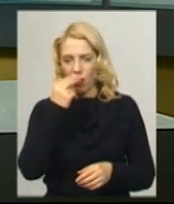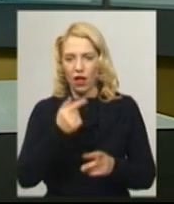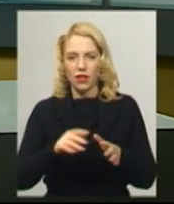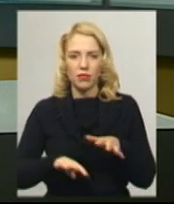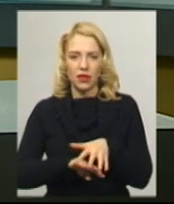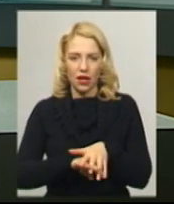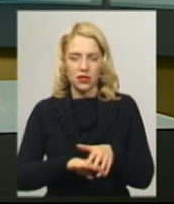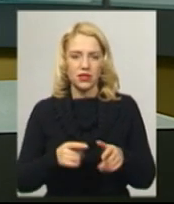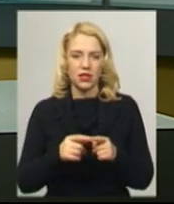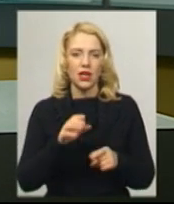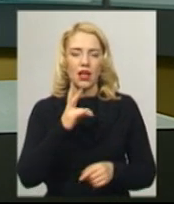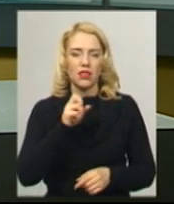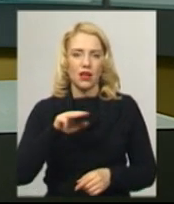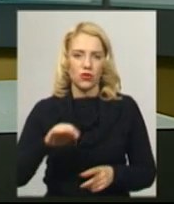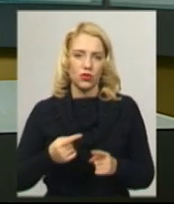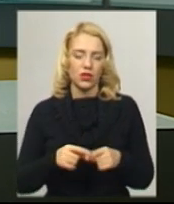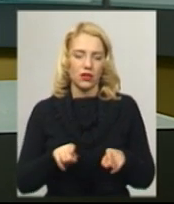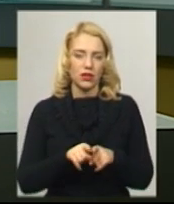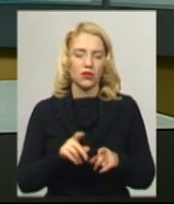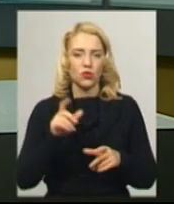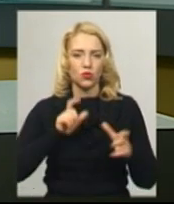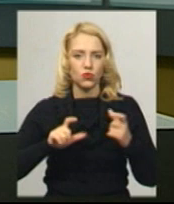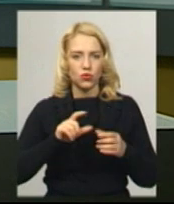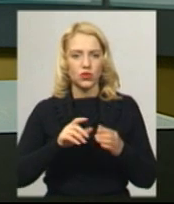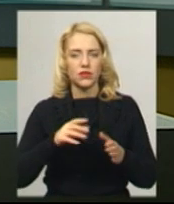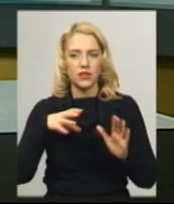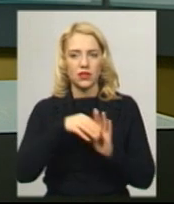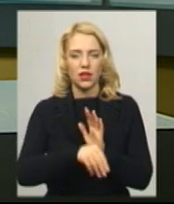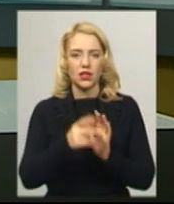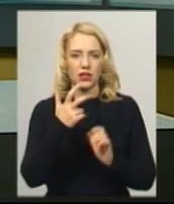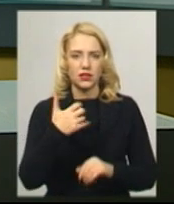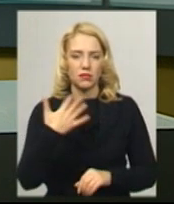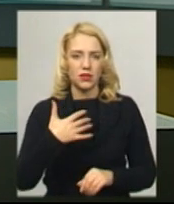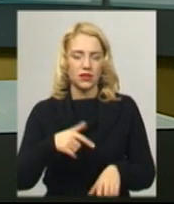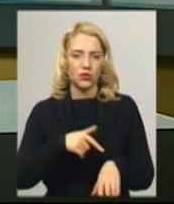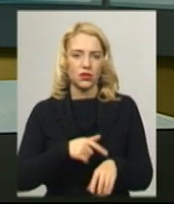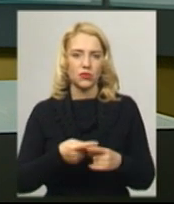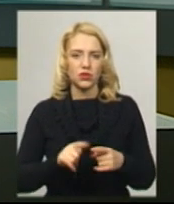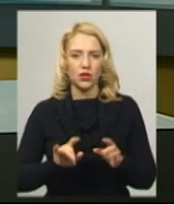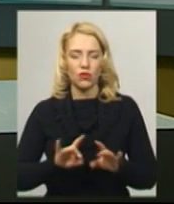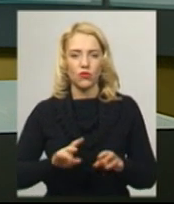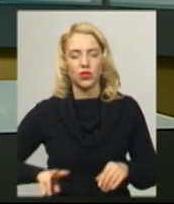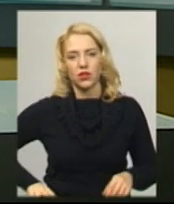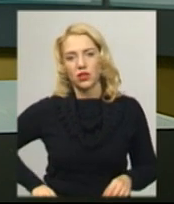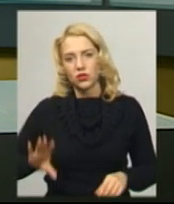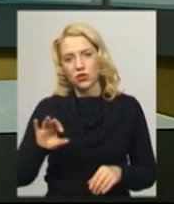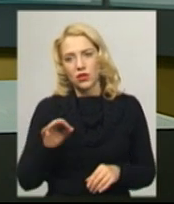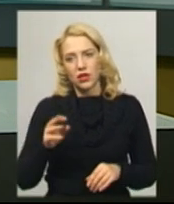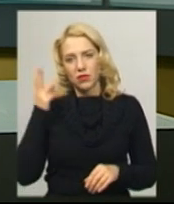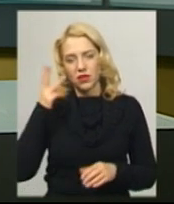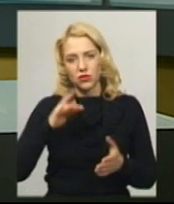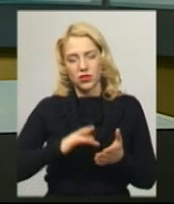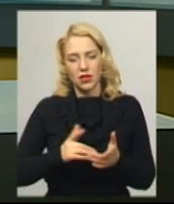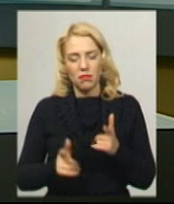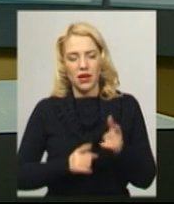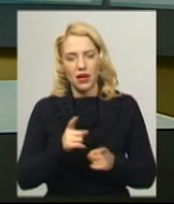розпочали діяти у обласному центрі. Курс навчання складає 350 годин. Про це говорить директор Хмельницького центру перепідготовки